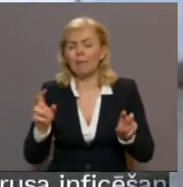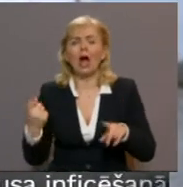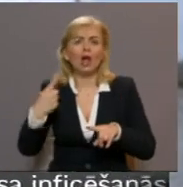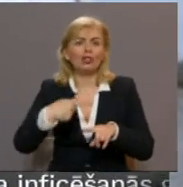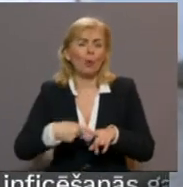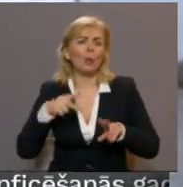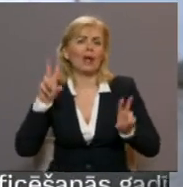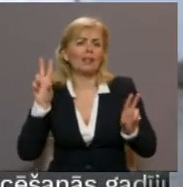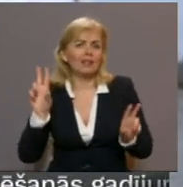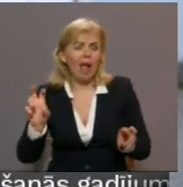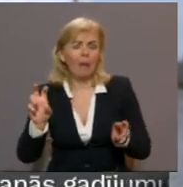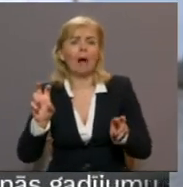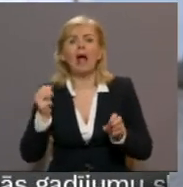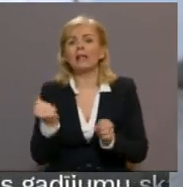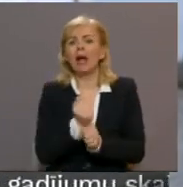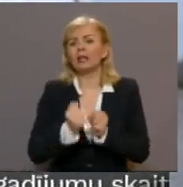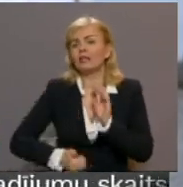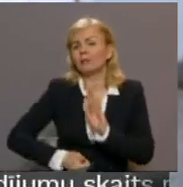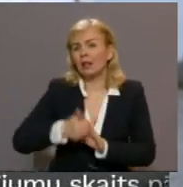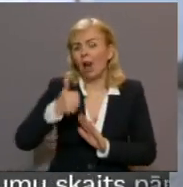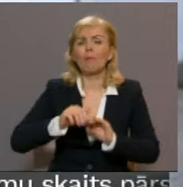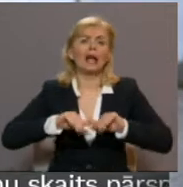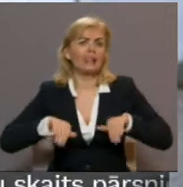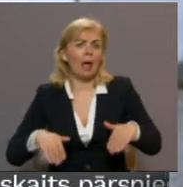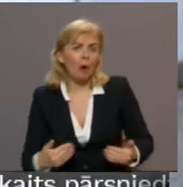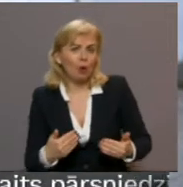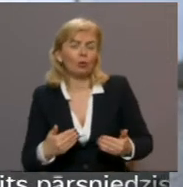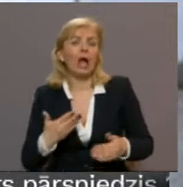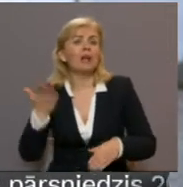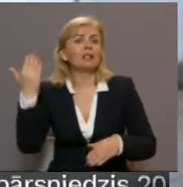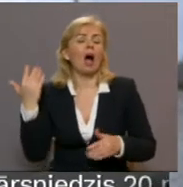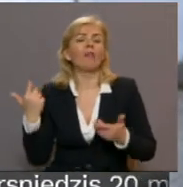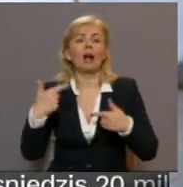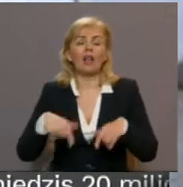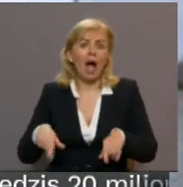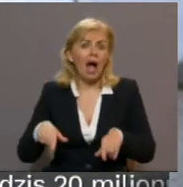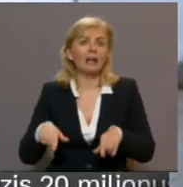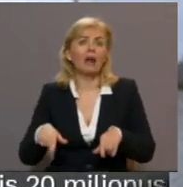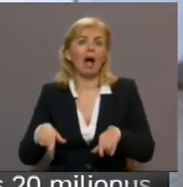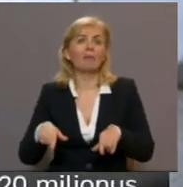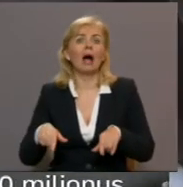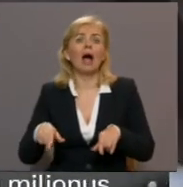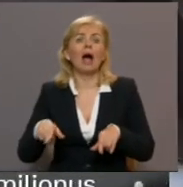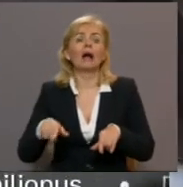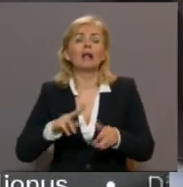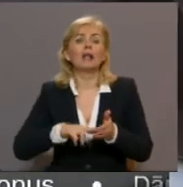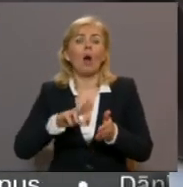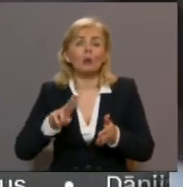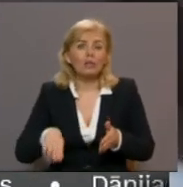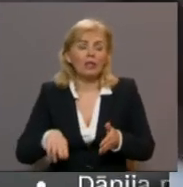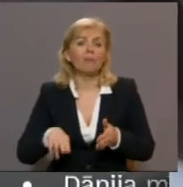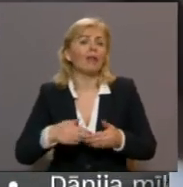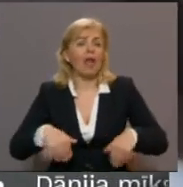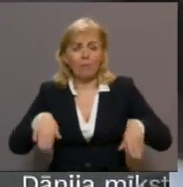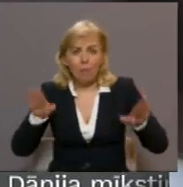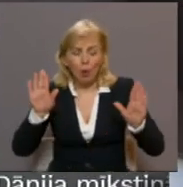tēma ir darīsim labu nepagurdami, jo mēs savā laikā pļausim, vien nepadosimies. Mēs